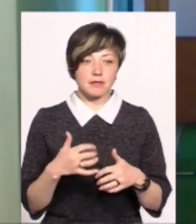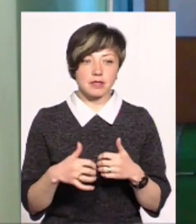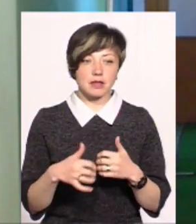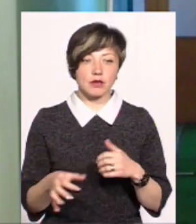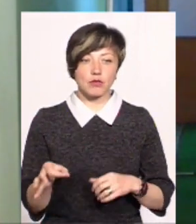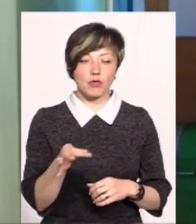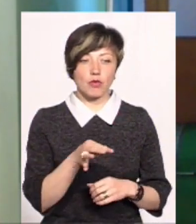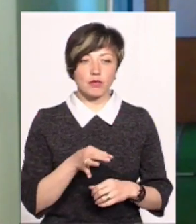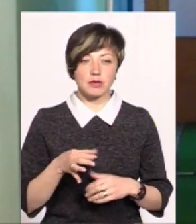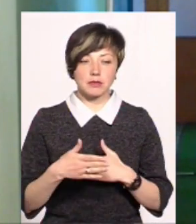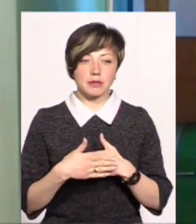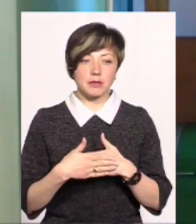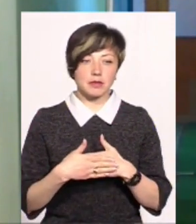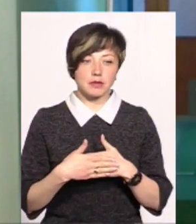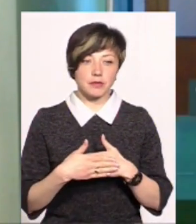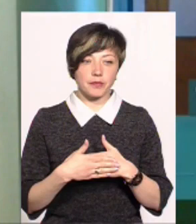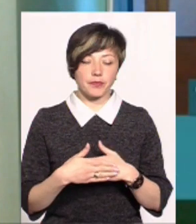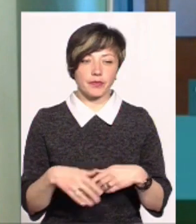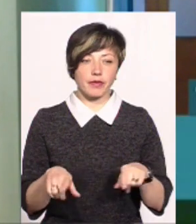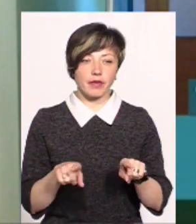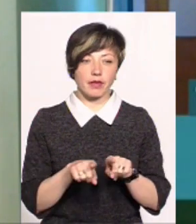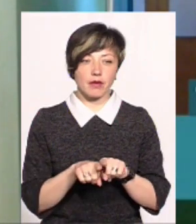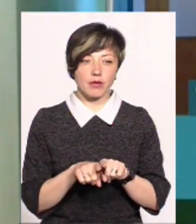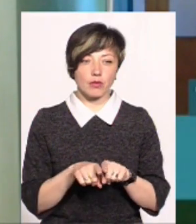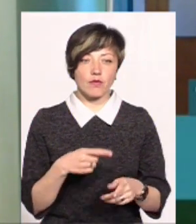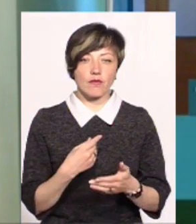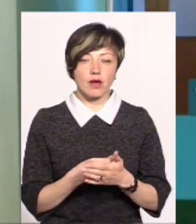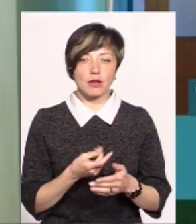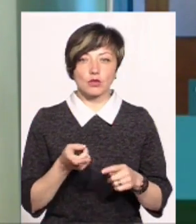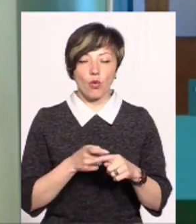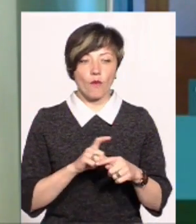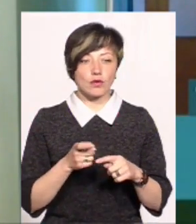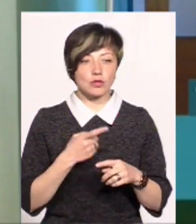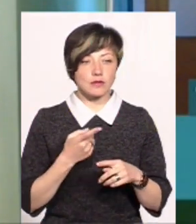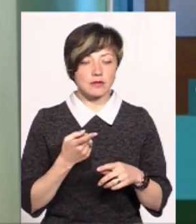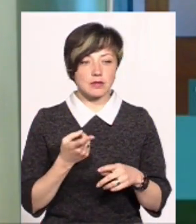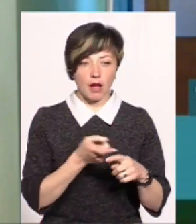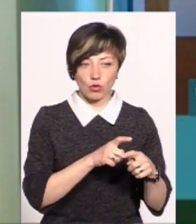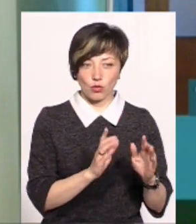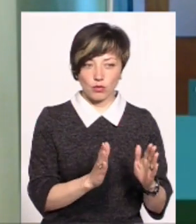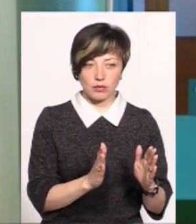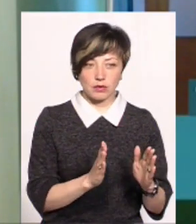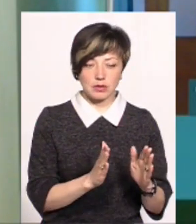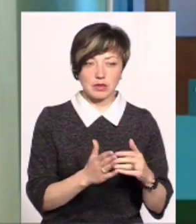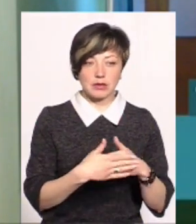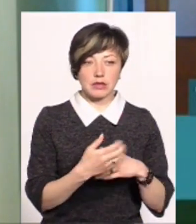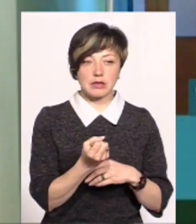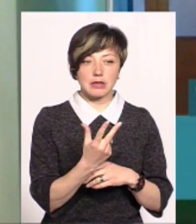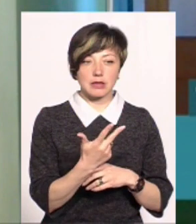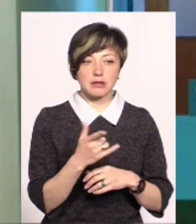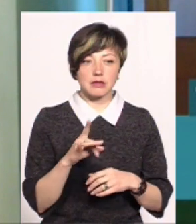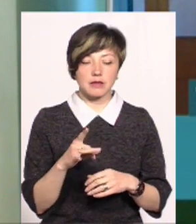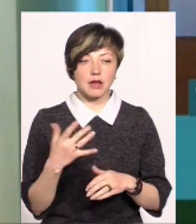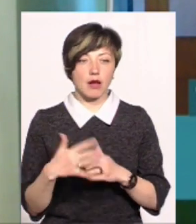області приблизно таку вартість овочів. Це картоплі біля 13 гривень,